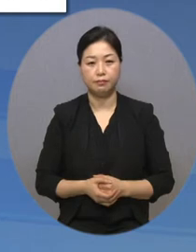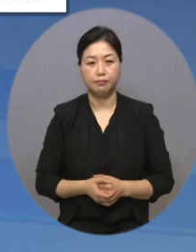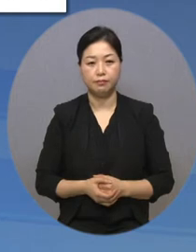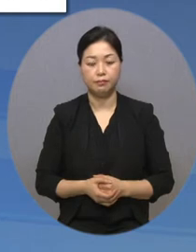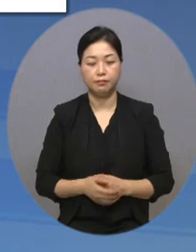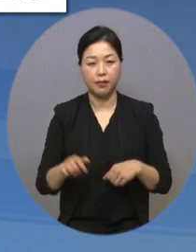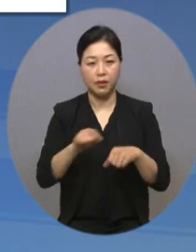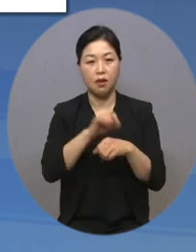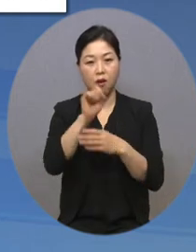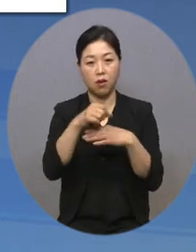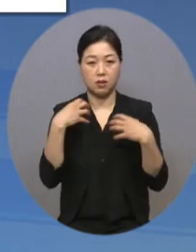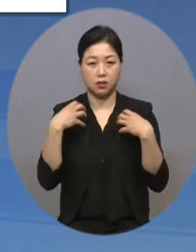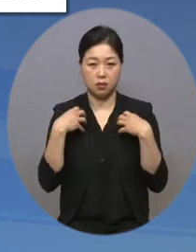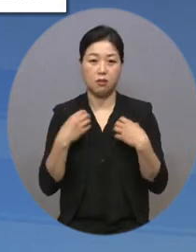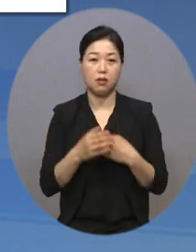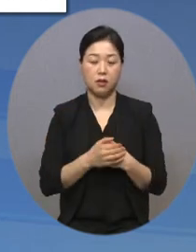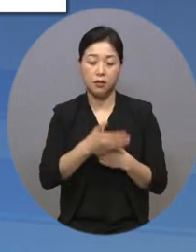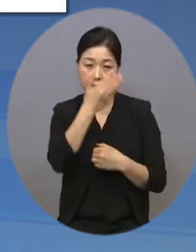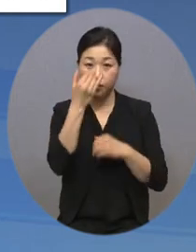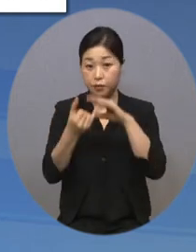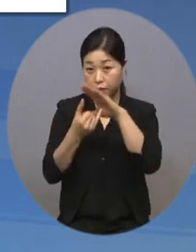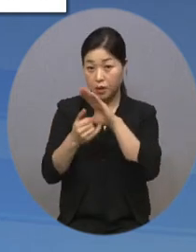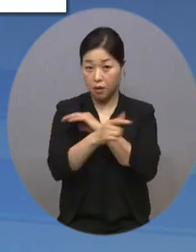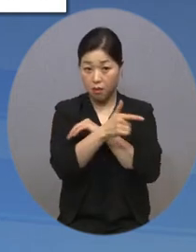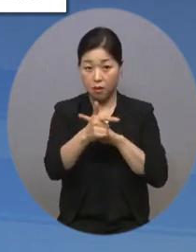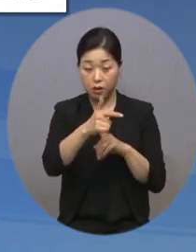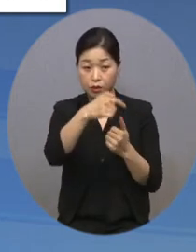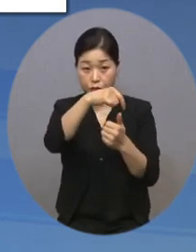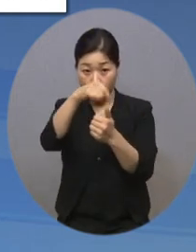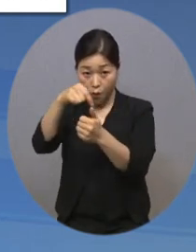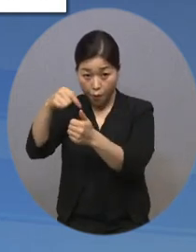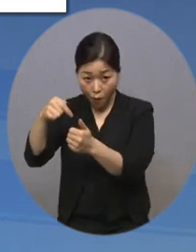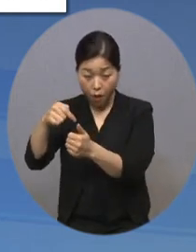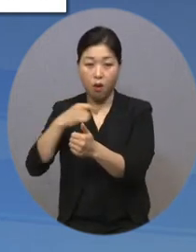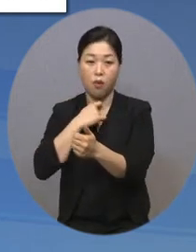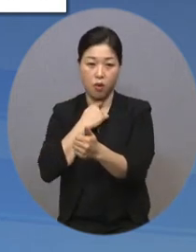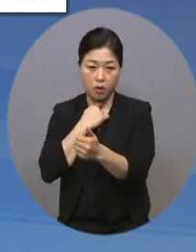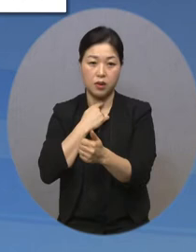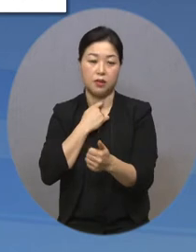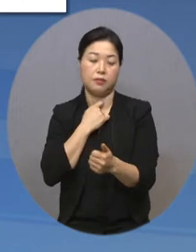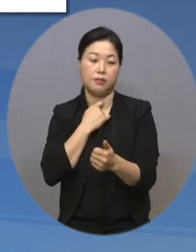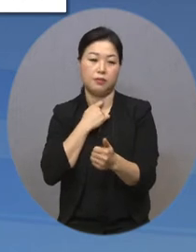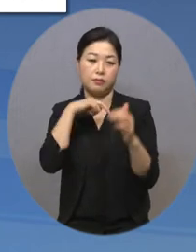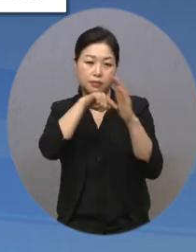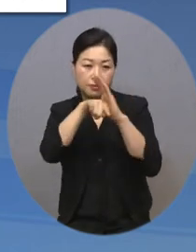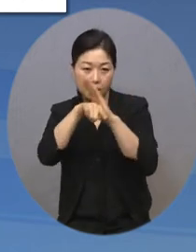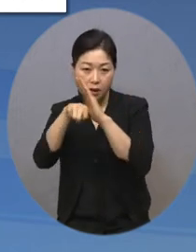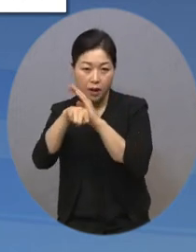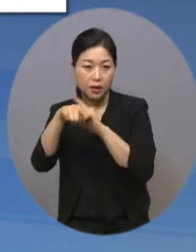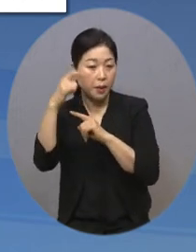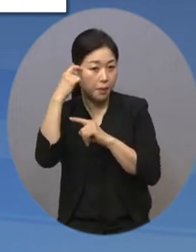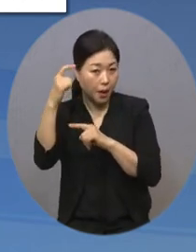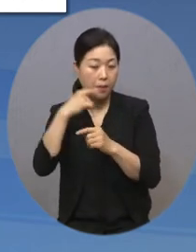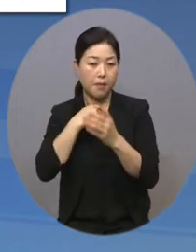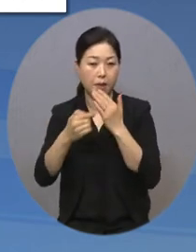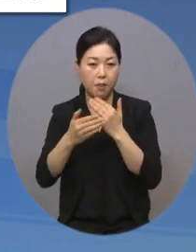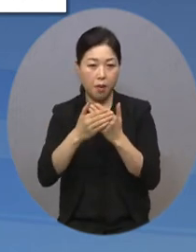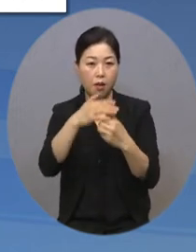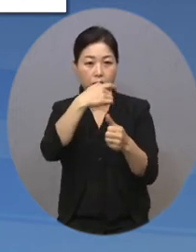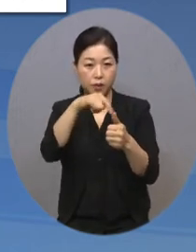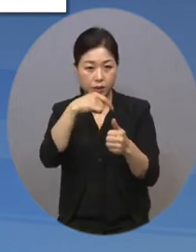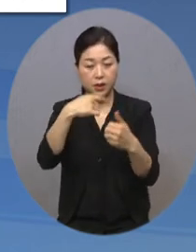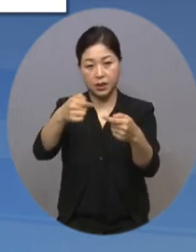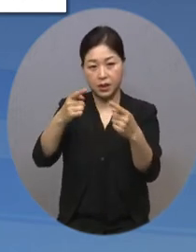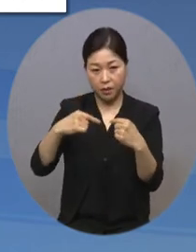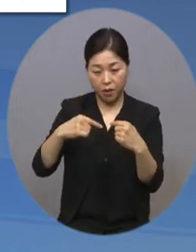특허청은 청소년들에게 다양한 교육 프로그램을 제공하기 위해 찾아가는 발명체험교실 참여기관을